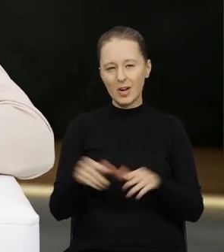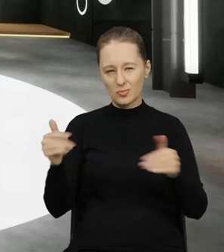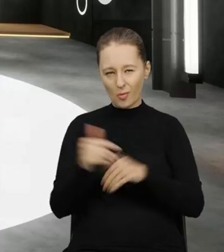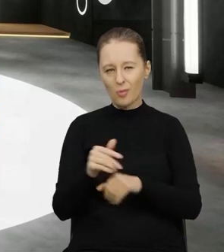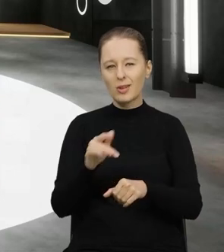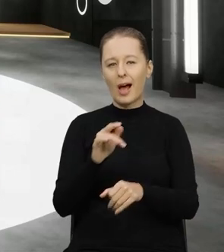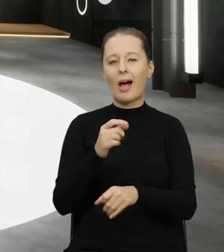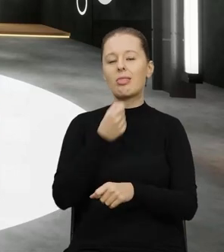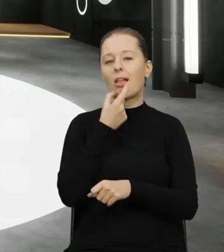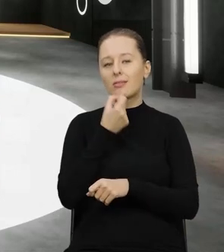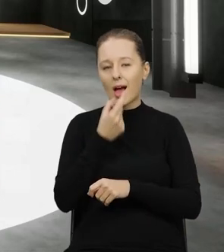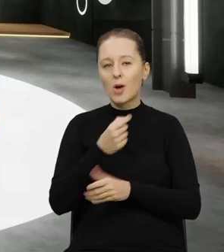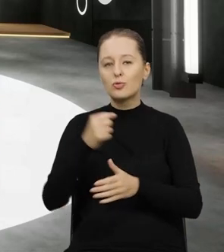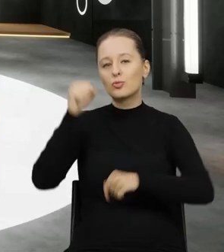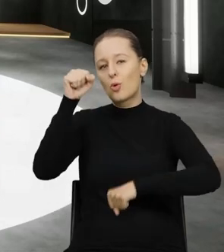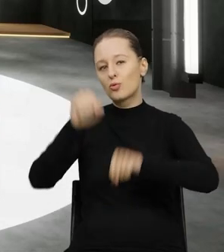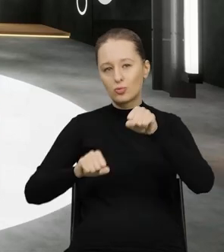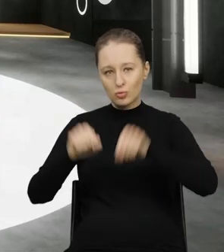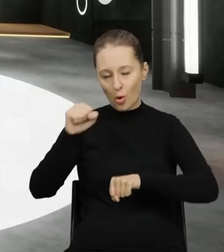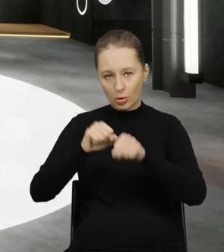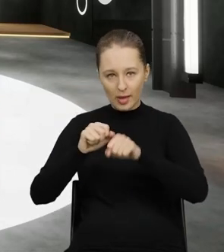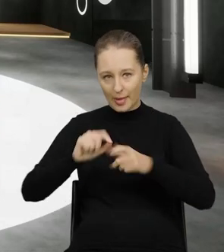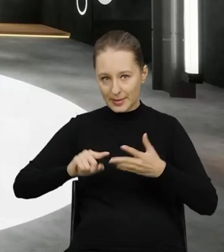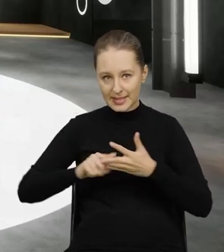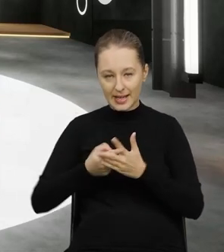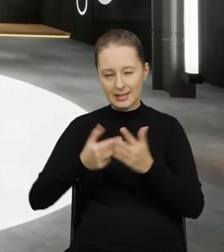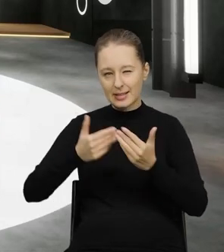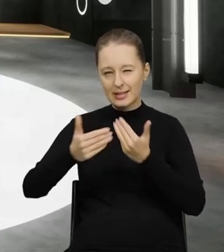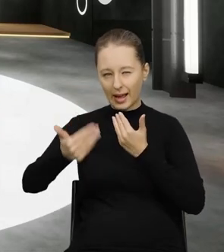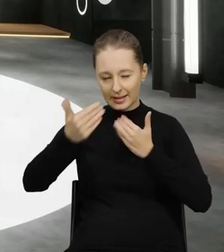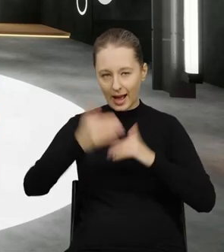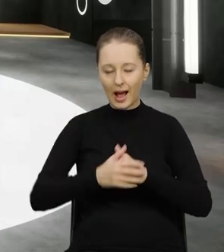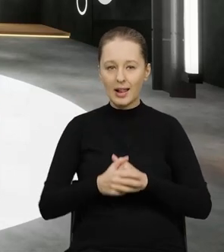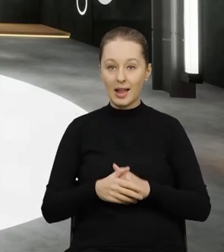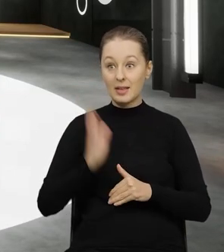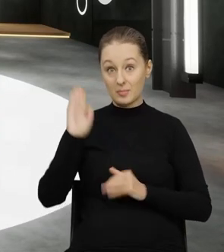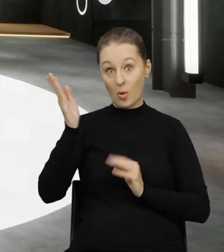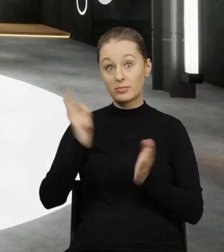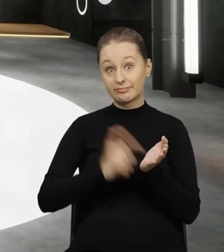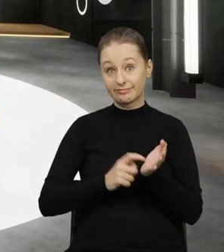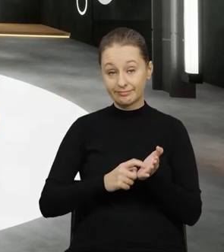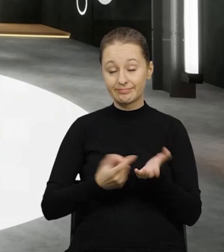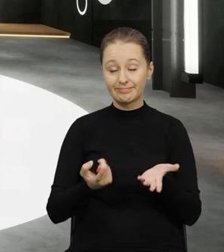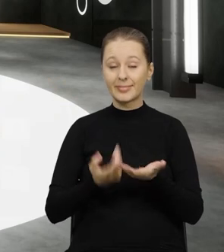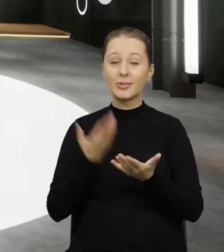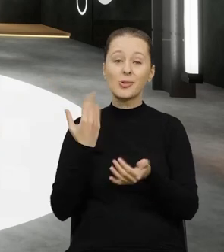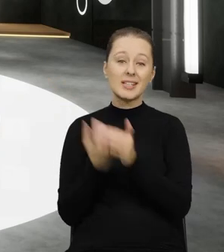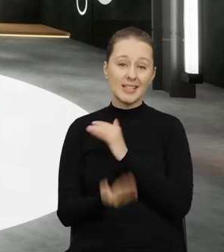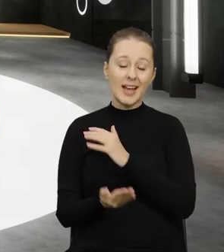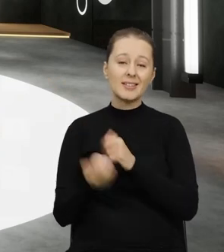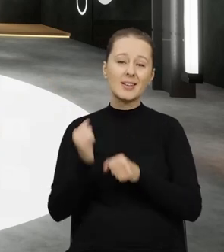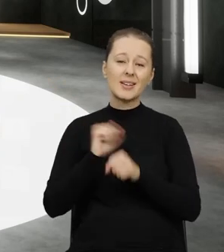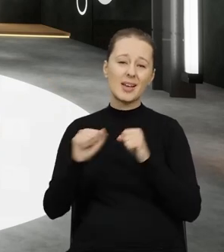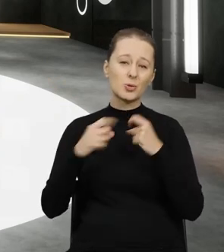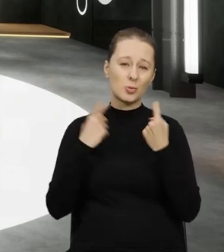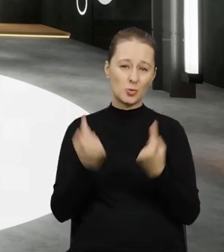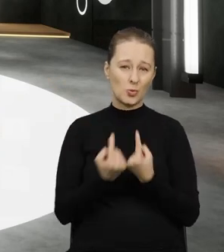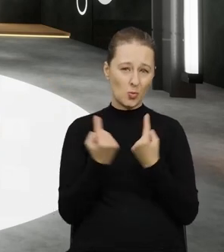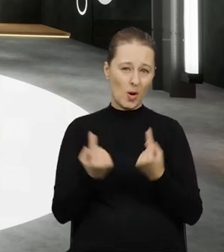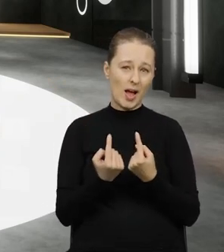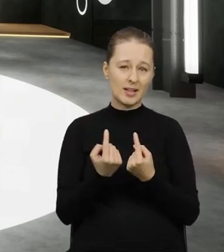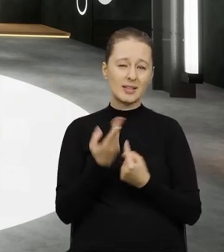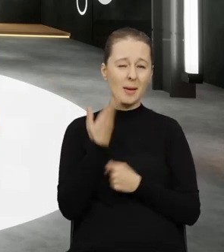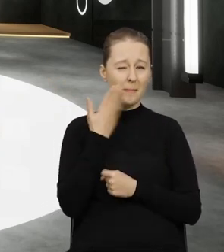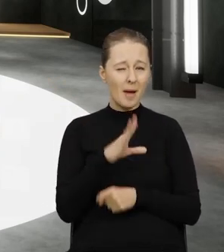podlega też i zaskarżeniu do sądów administracyjnych i tak dalej, potem podlega egzekucji. Natomiast no niestety zdarzają się